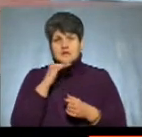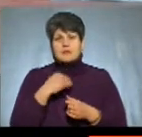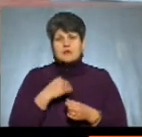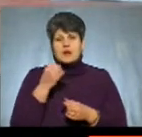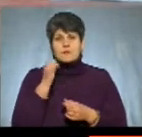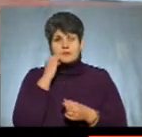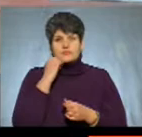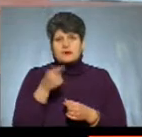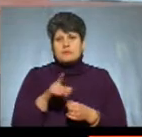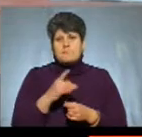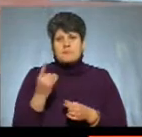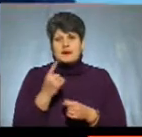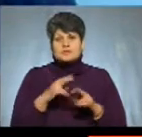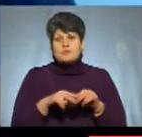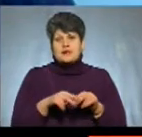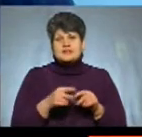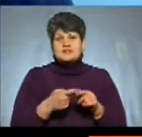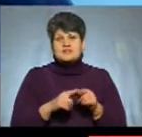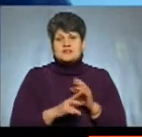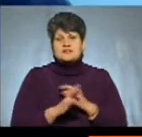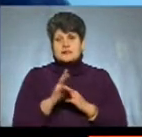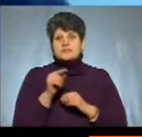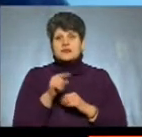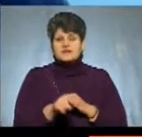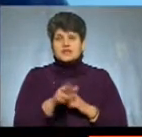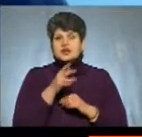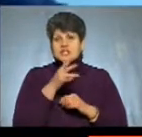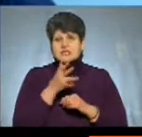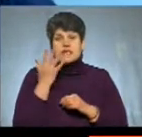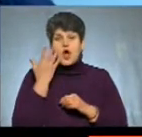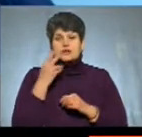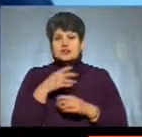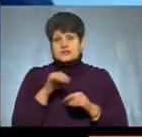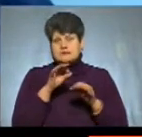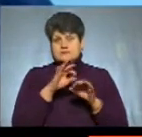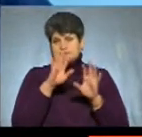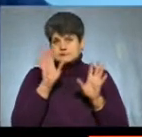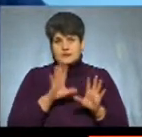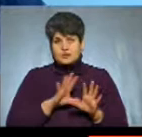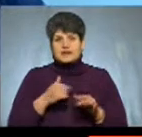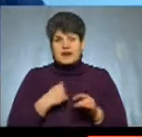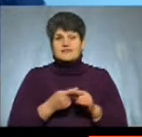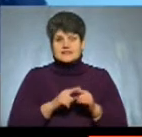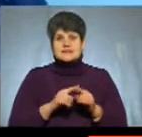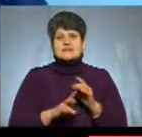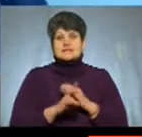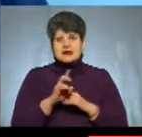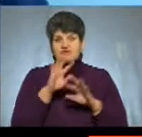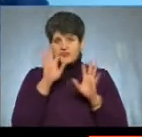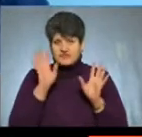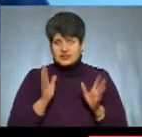вона була перша похресниця в цій церкві. В ті часи, коли ще не вінчалися люди, то я в цій церкві вінчана. Мій син